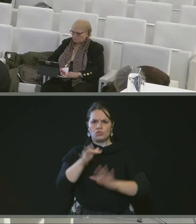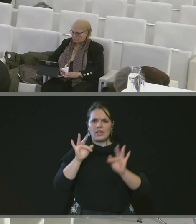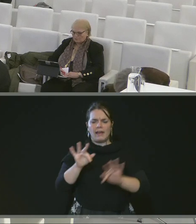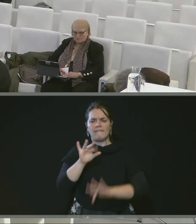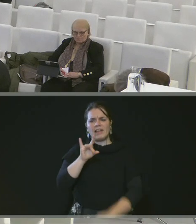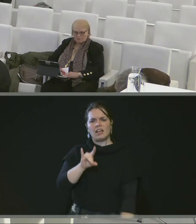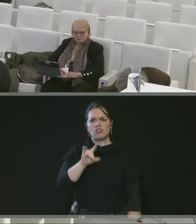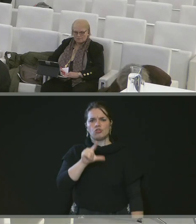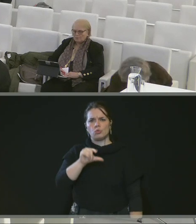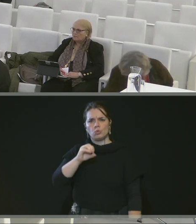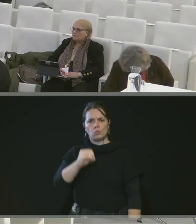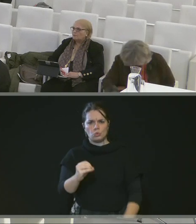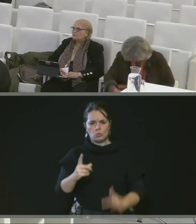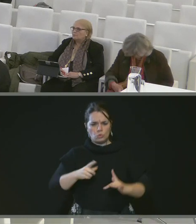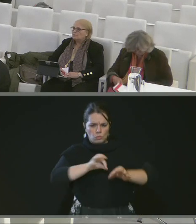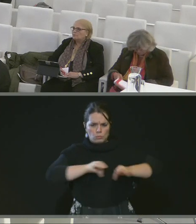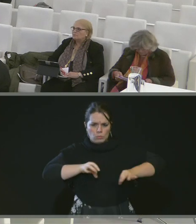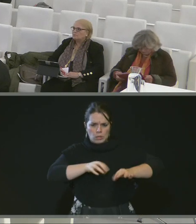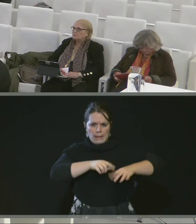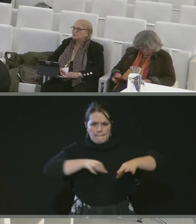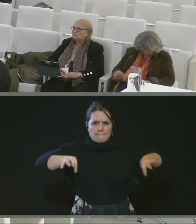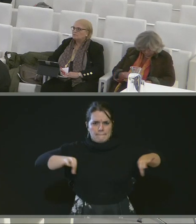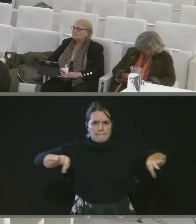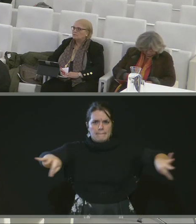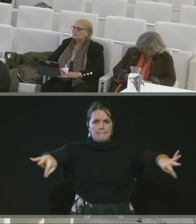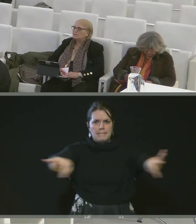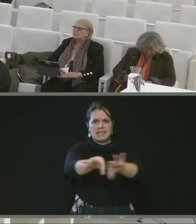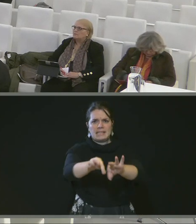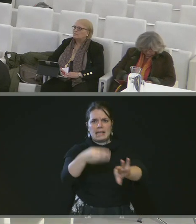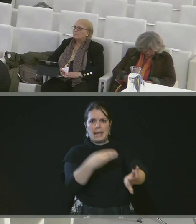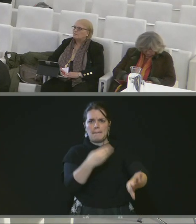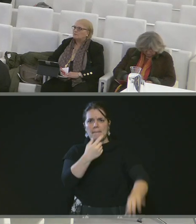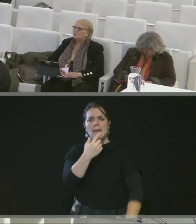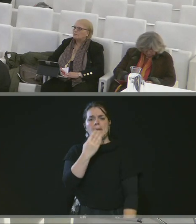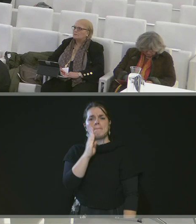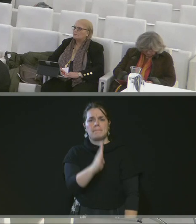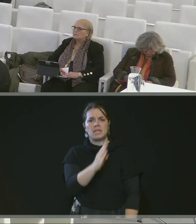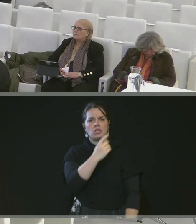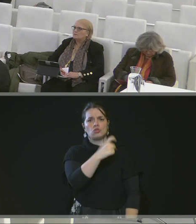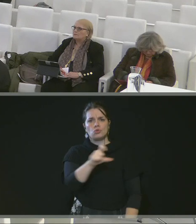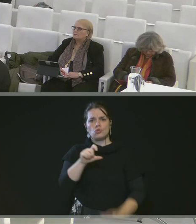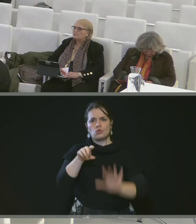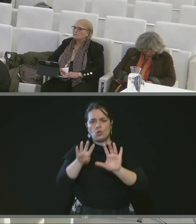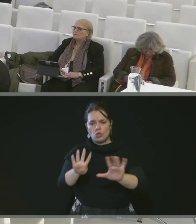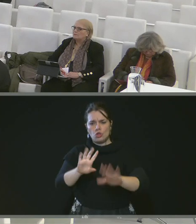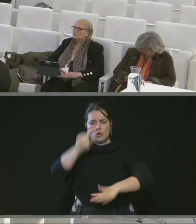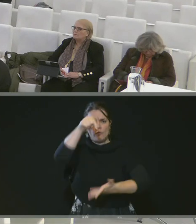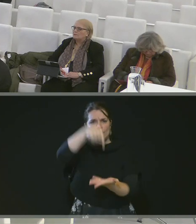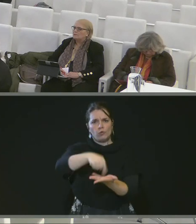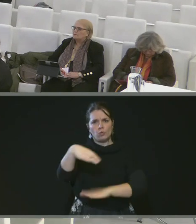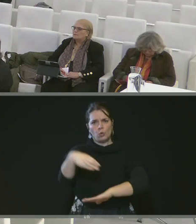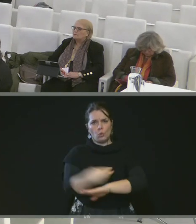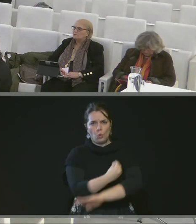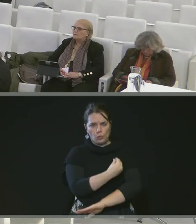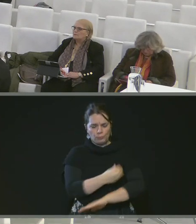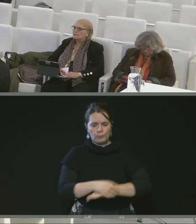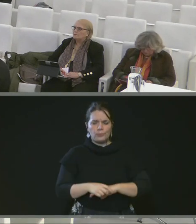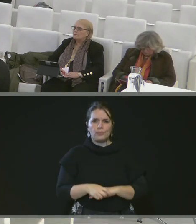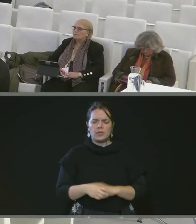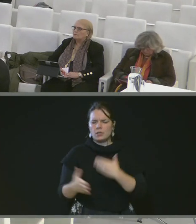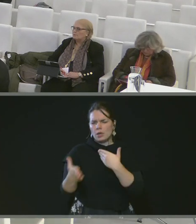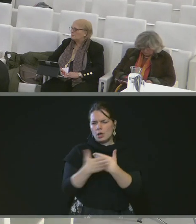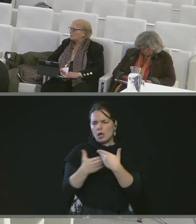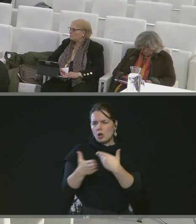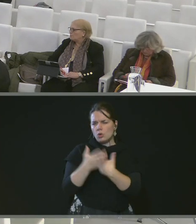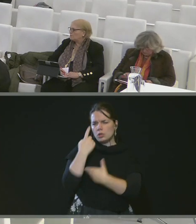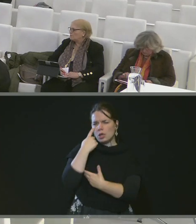MB109 située sur la commune de Rouen. Je crois que c'est là où il a la station